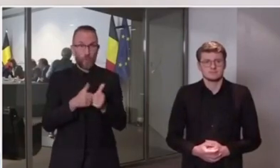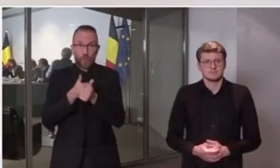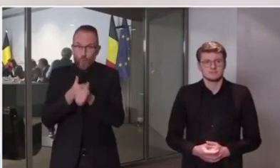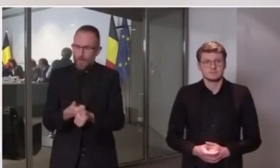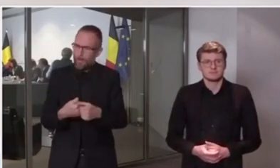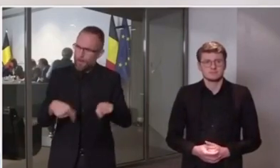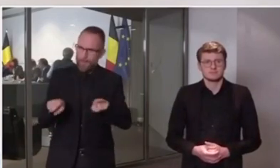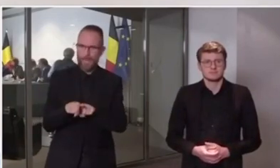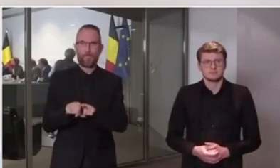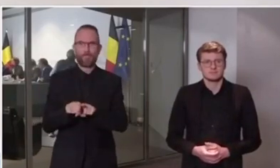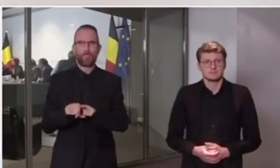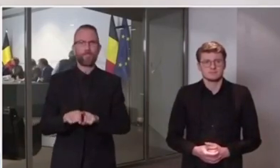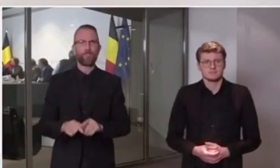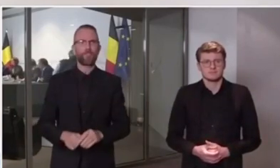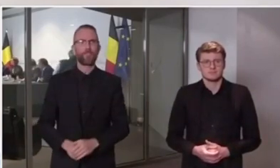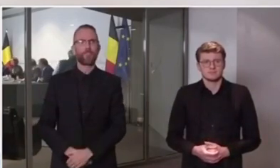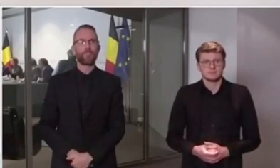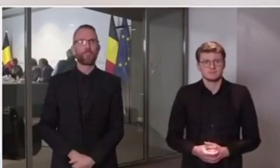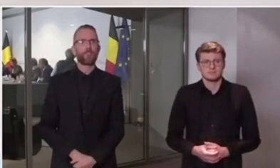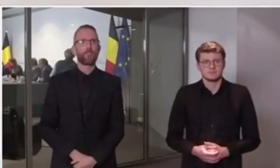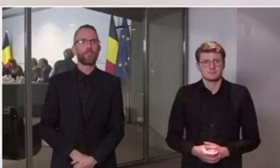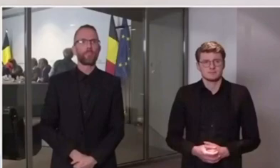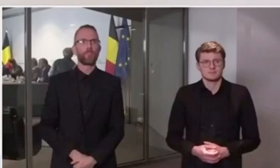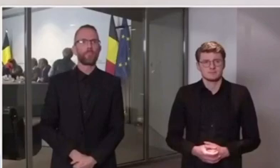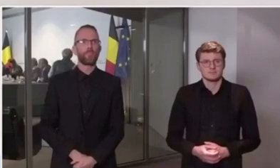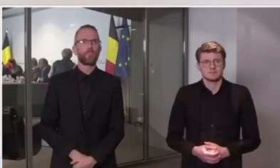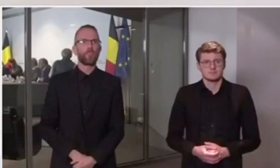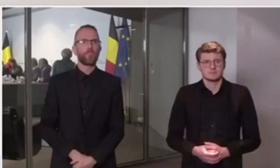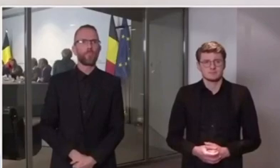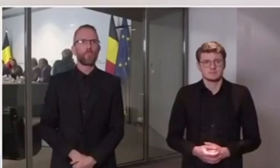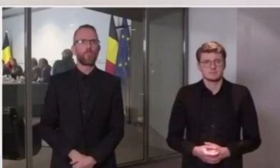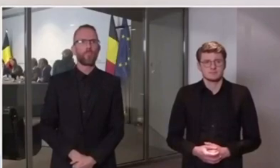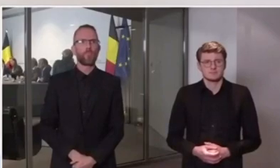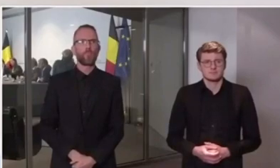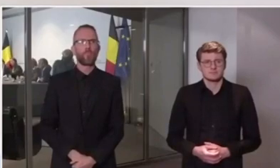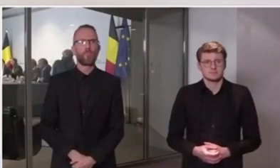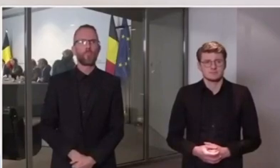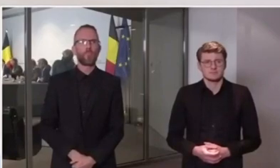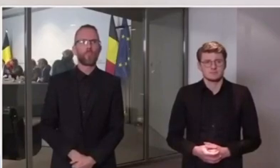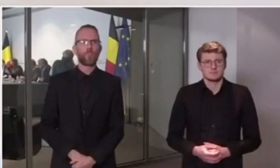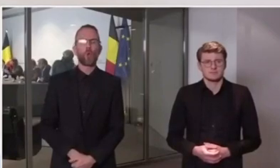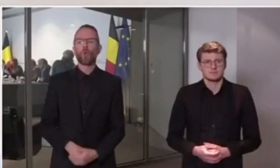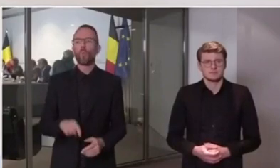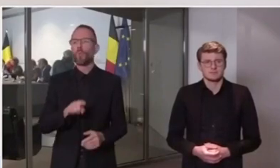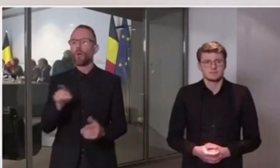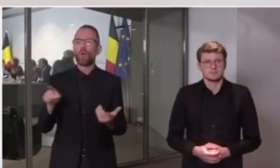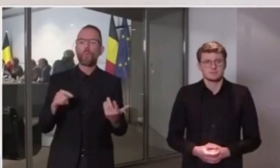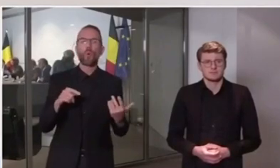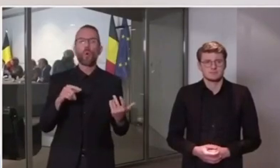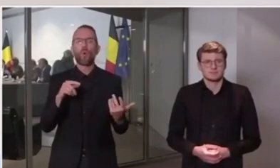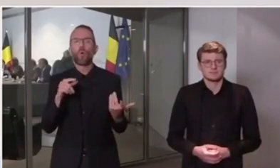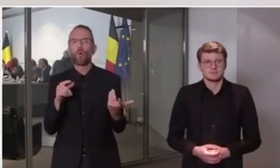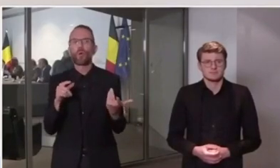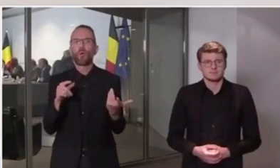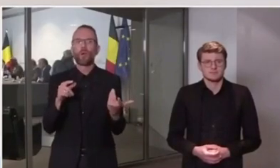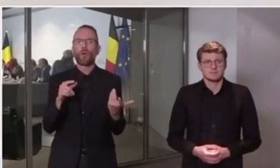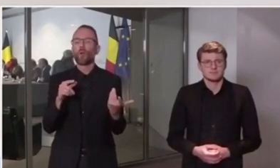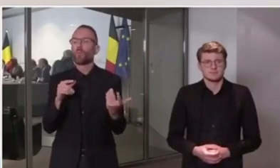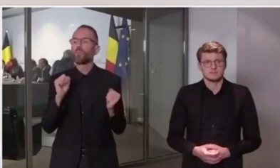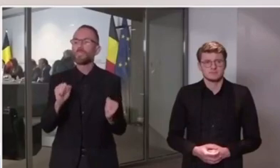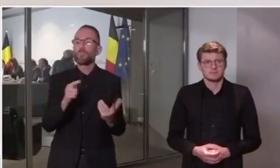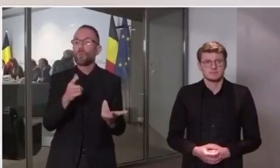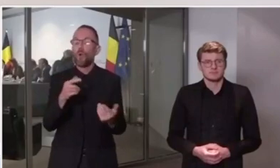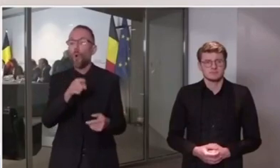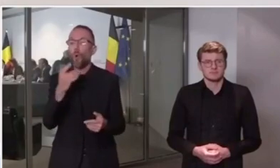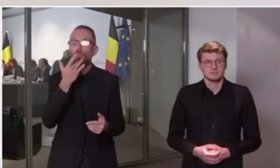Aucun d'entre nous ne souhaite, je pense, que le relâchement de notre vigilance, même petite, même de par quelques